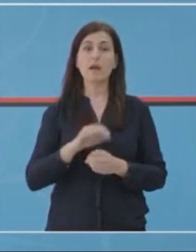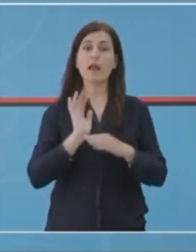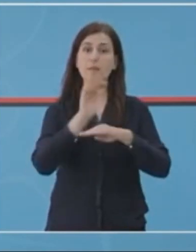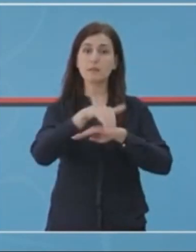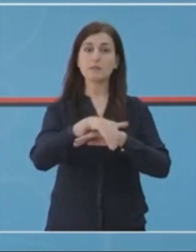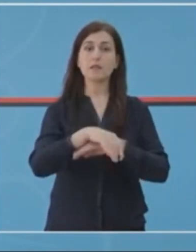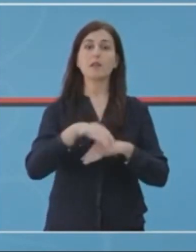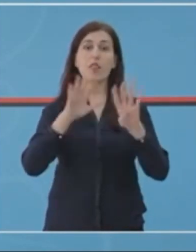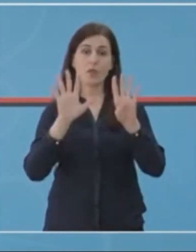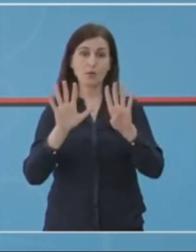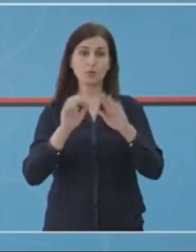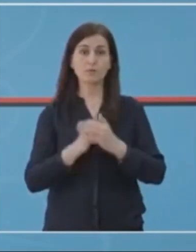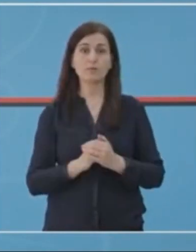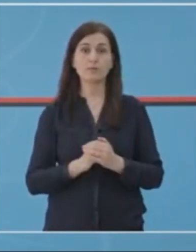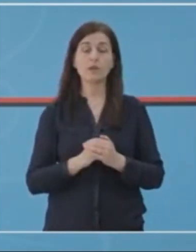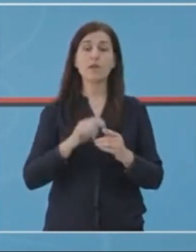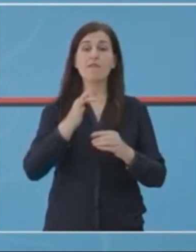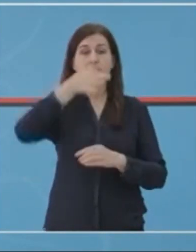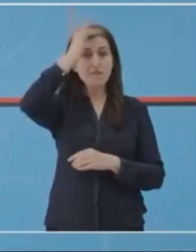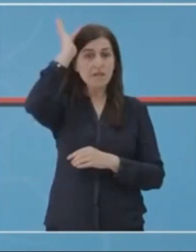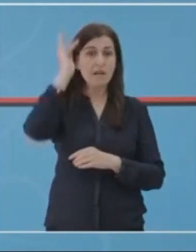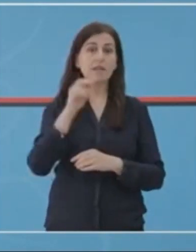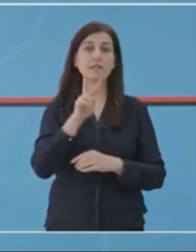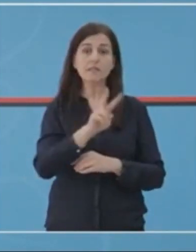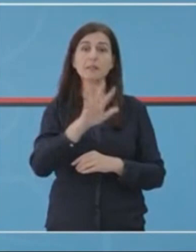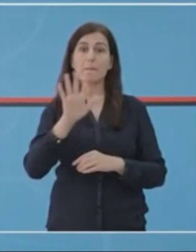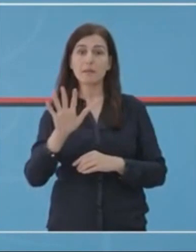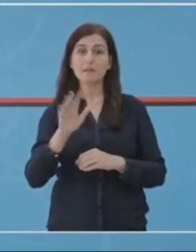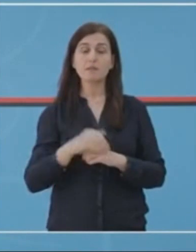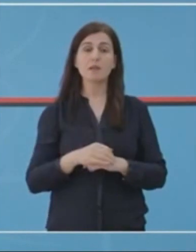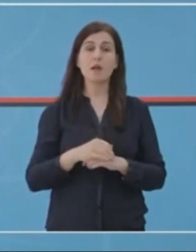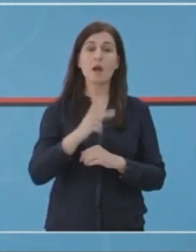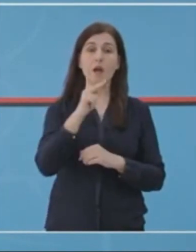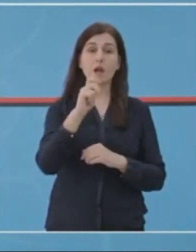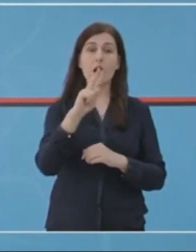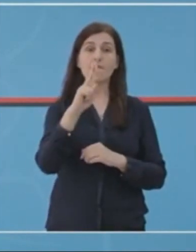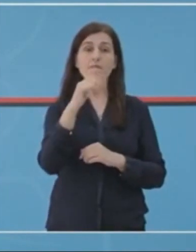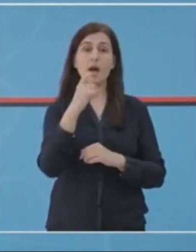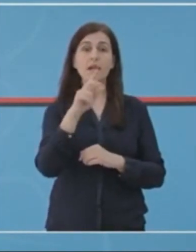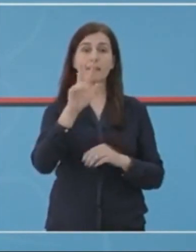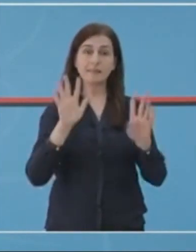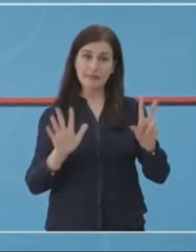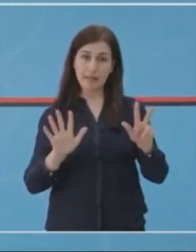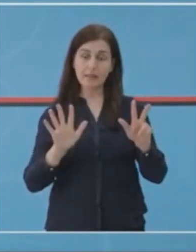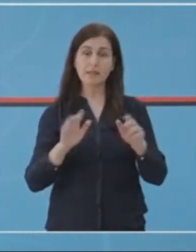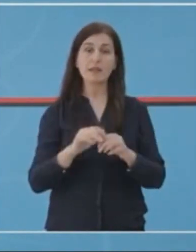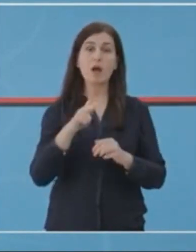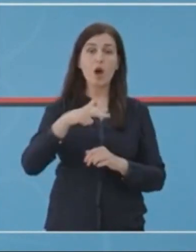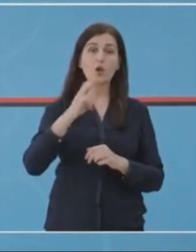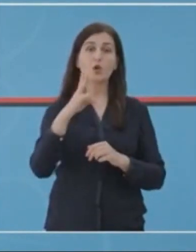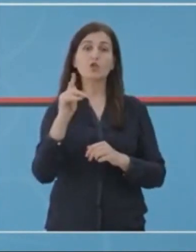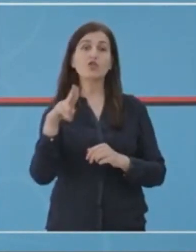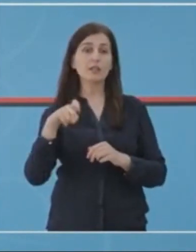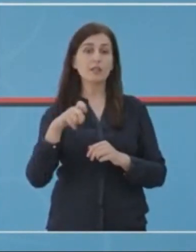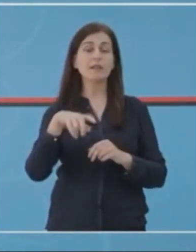Elbasan 9 raste, Fir 25 raste, Kavaj 8 raste, Rogozhin 4